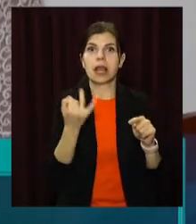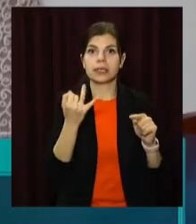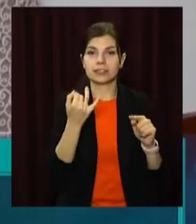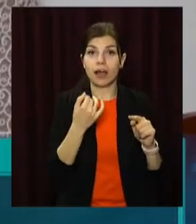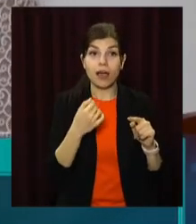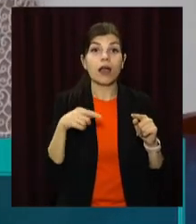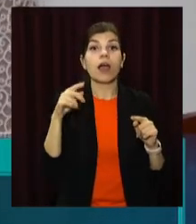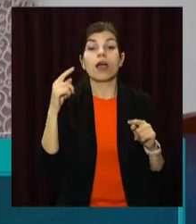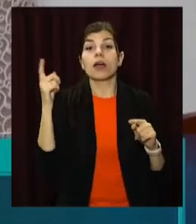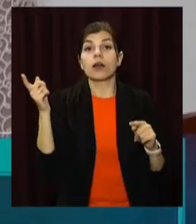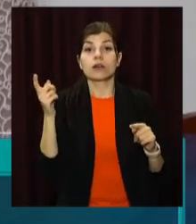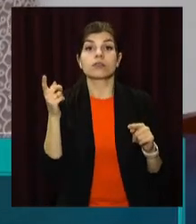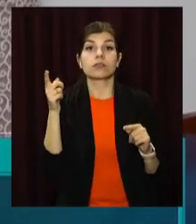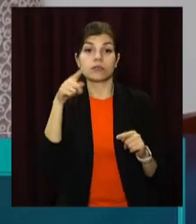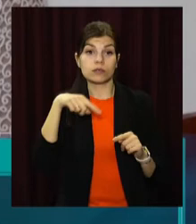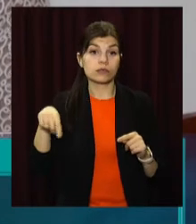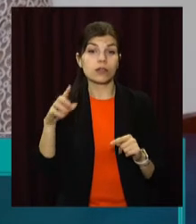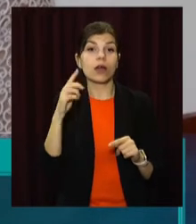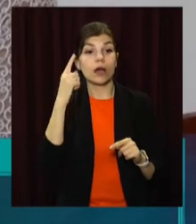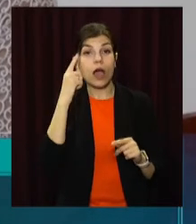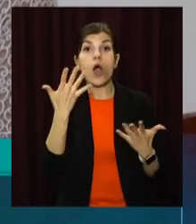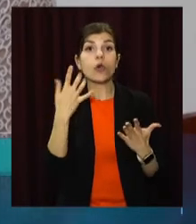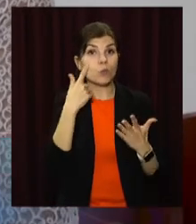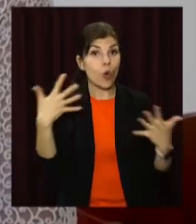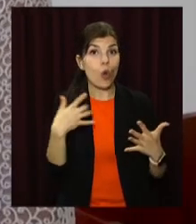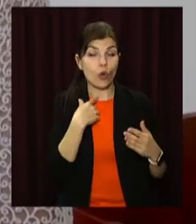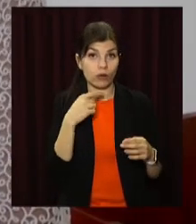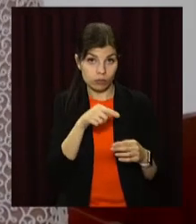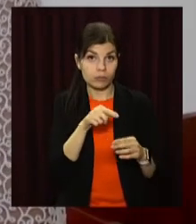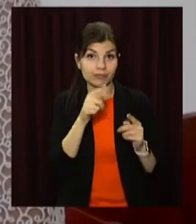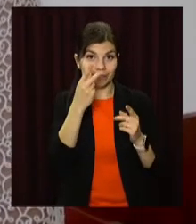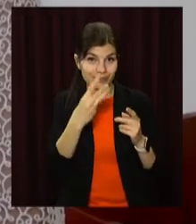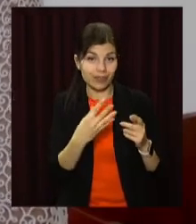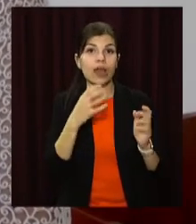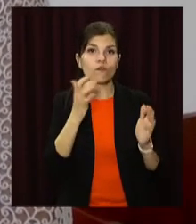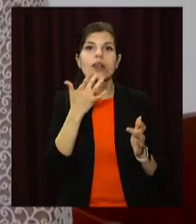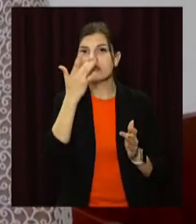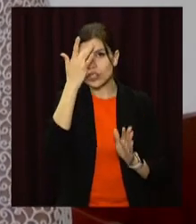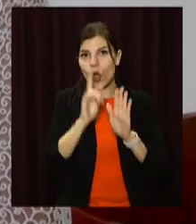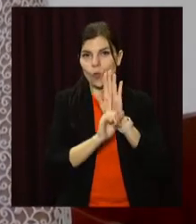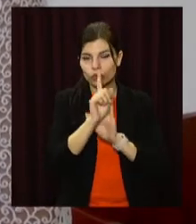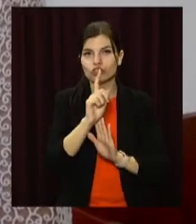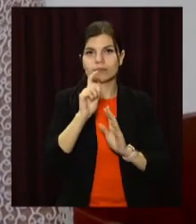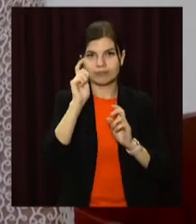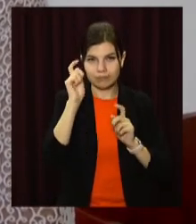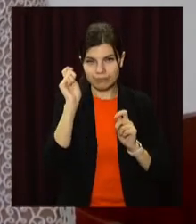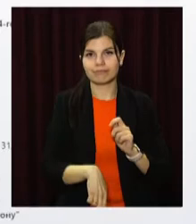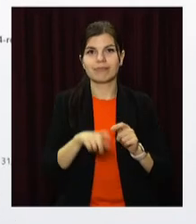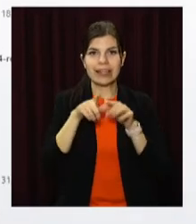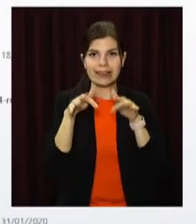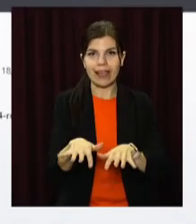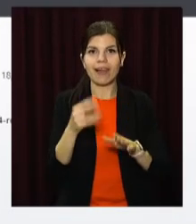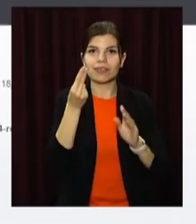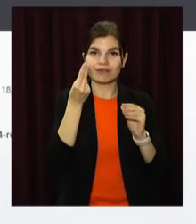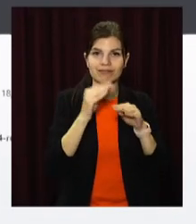підуть вже безпосередньо на реалізацію. І ми плануємо вже влітку розпочати реалізацію проєктів цього року.